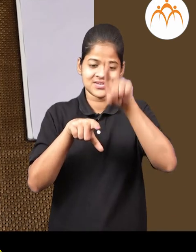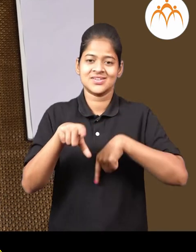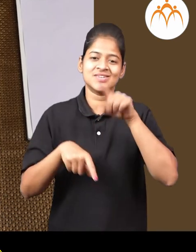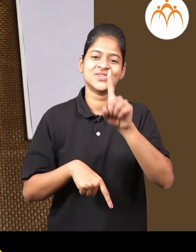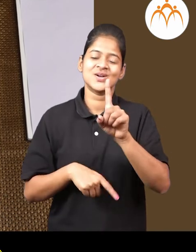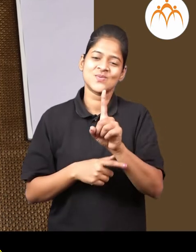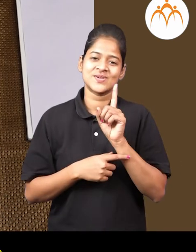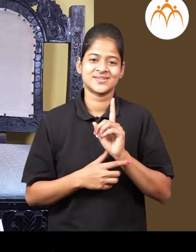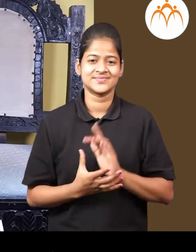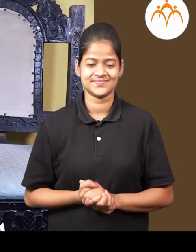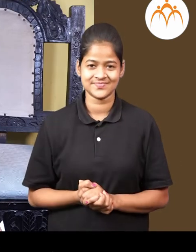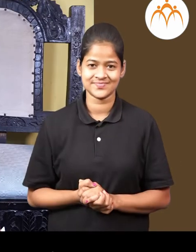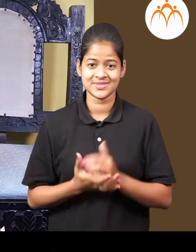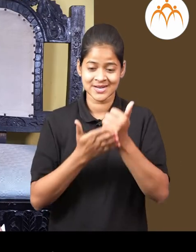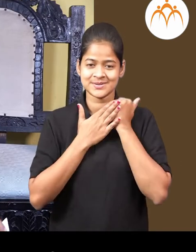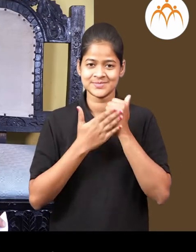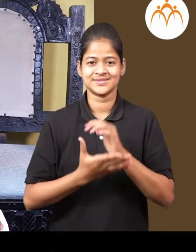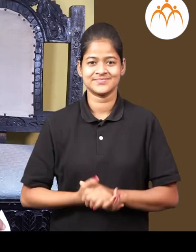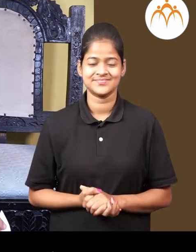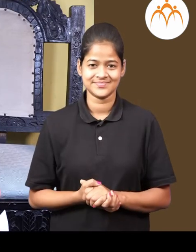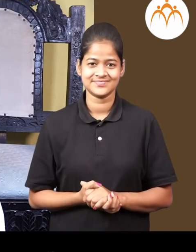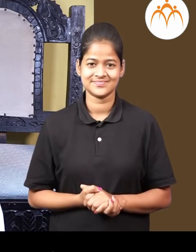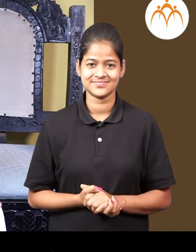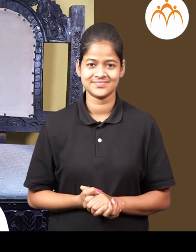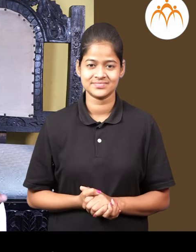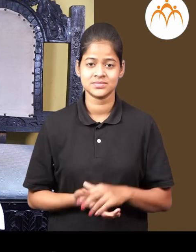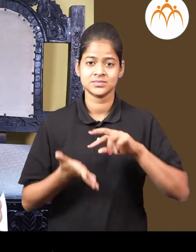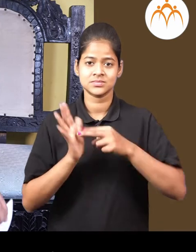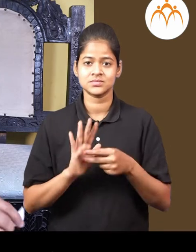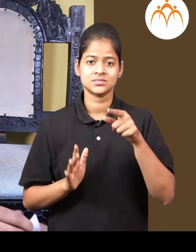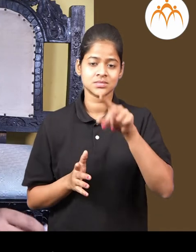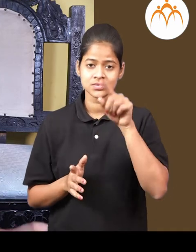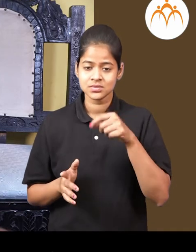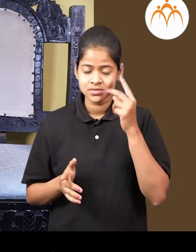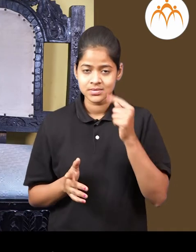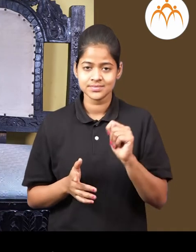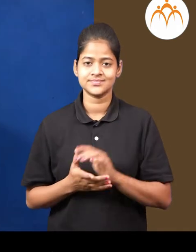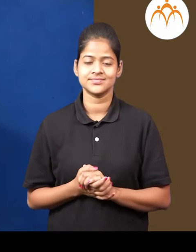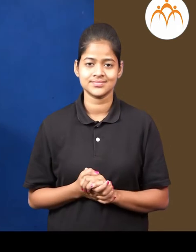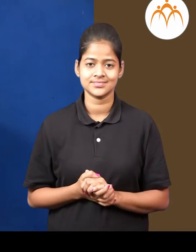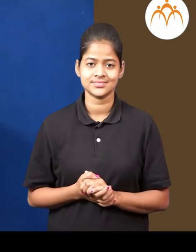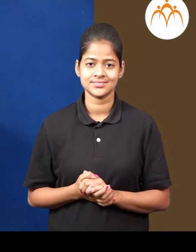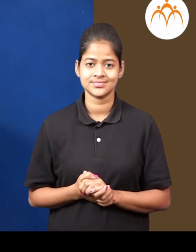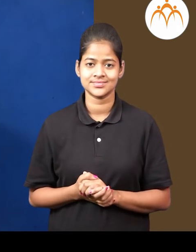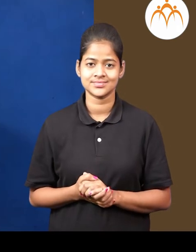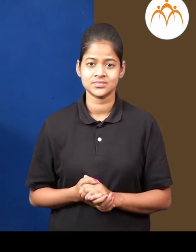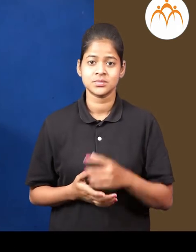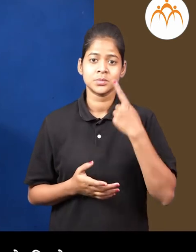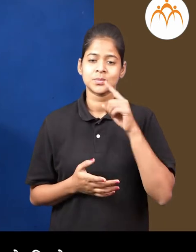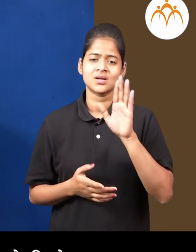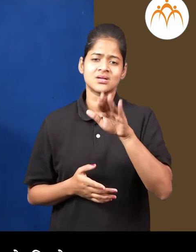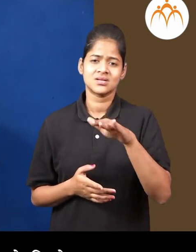रेशेचा संदरभात बरोबर तुला बग जमताई काई रा करुन बगते